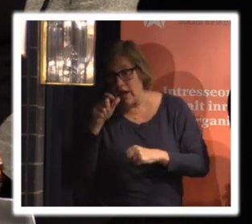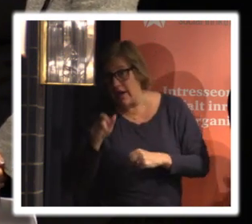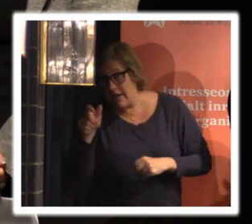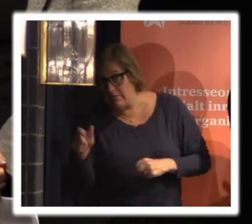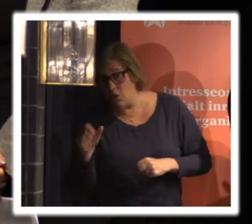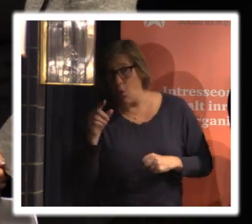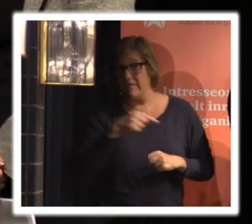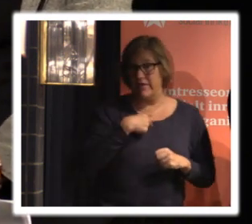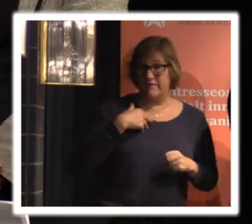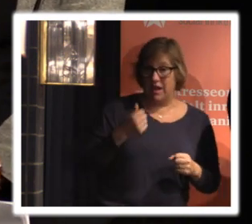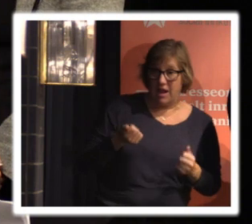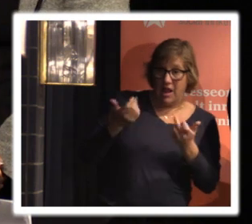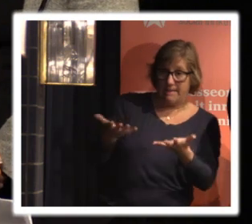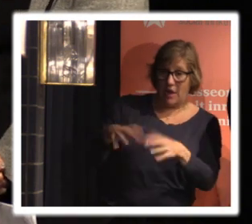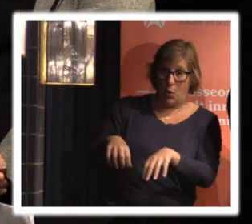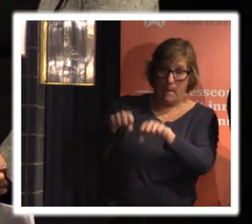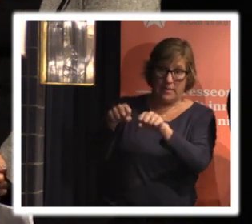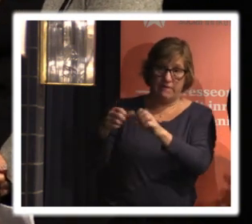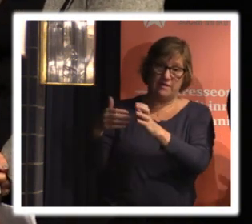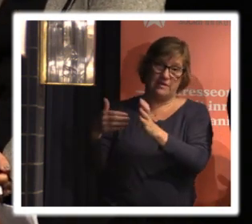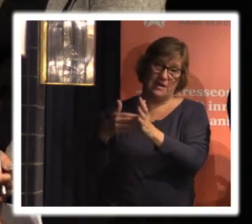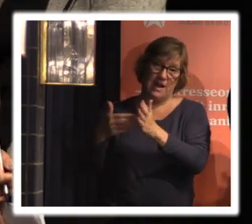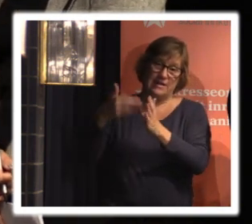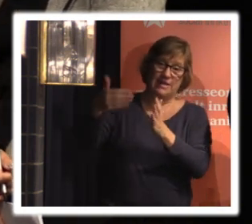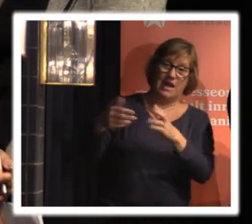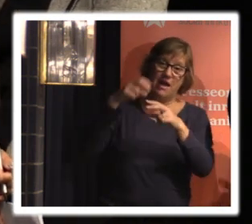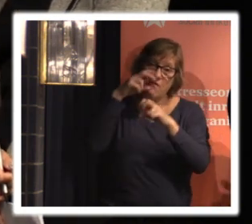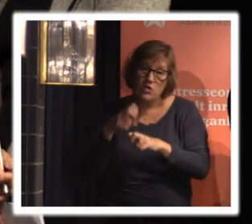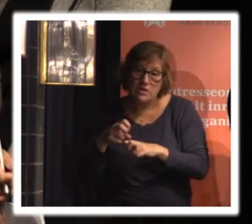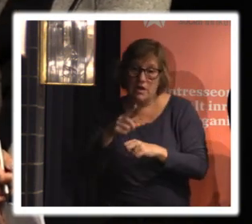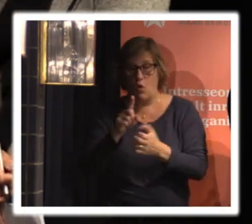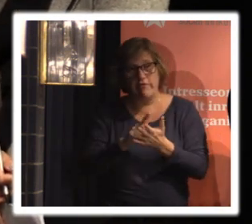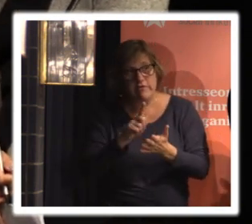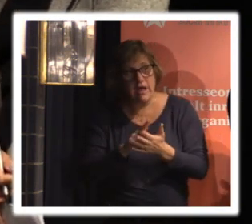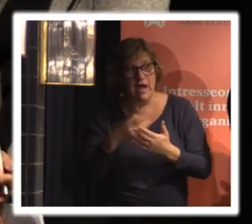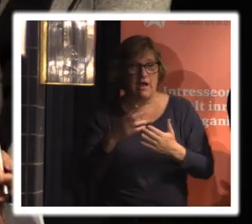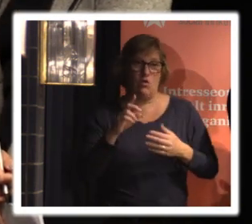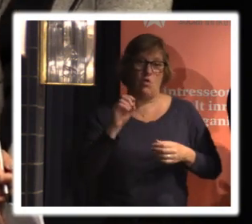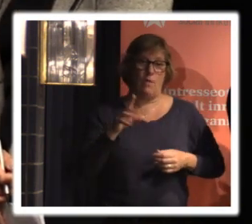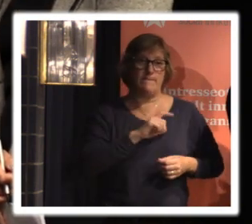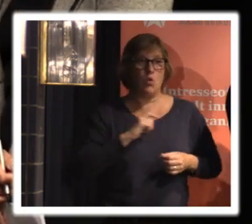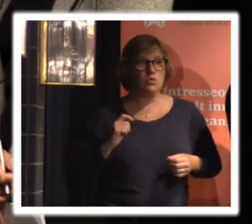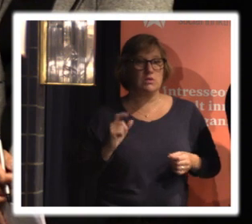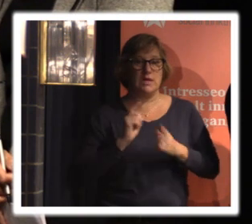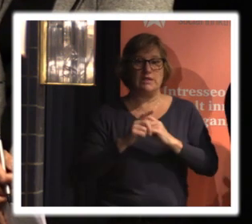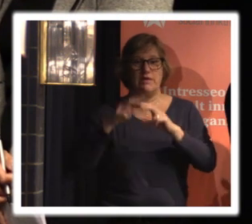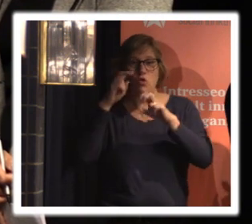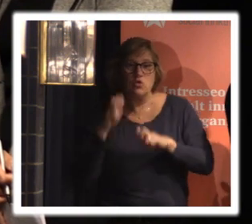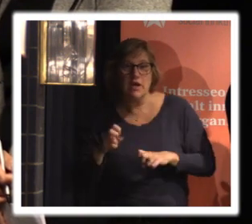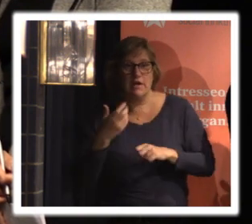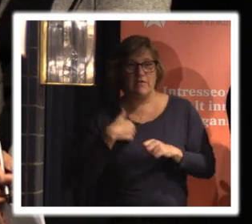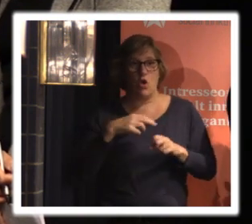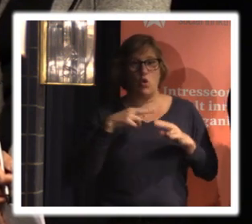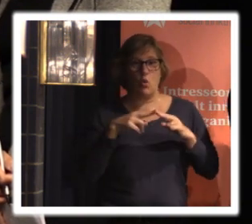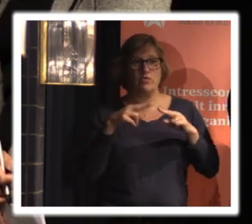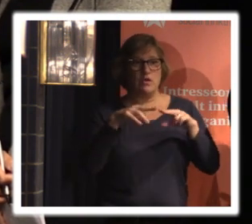om vi vill lämna uppgifter till externa forskare som söker om oftast och handlare i vårt fall om att man vill ha kontaktuppgifter